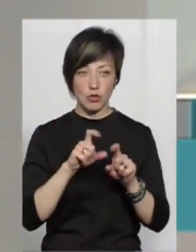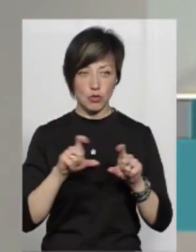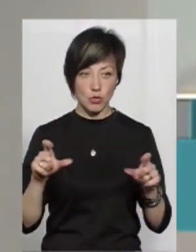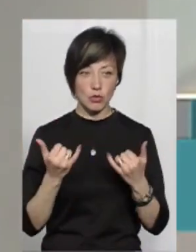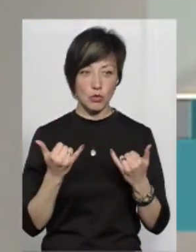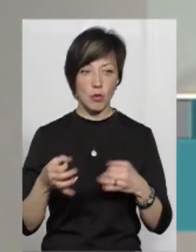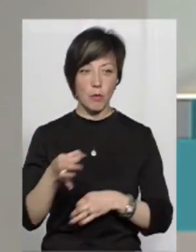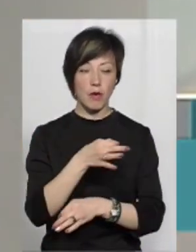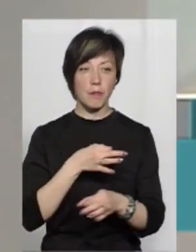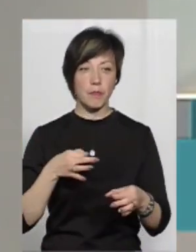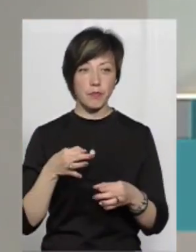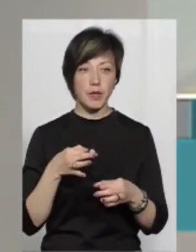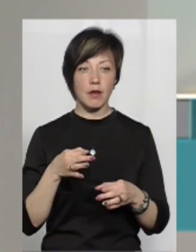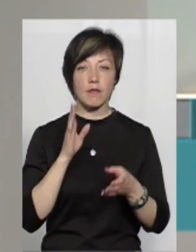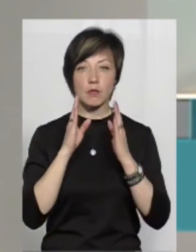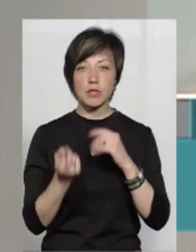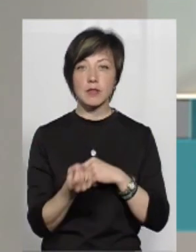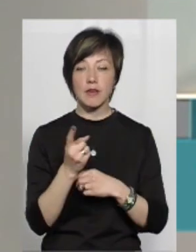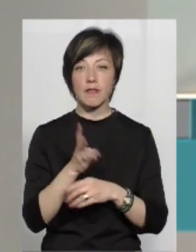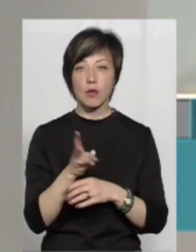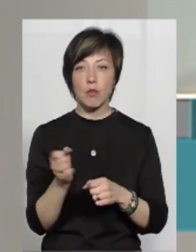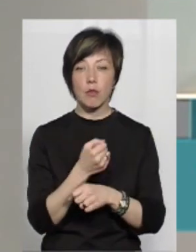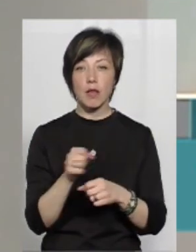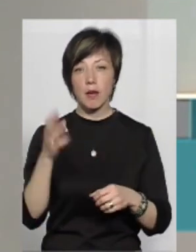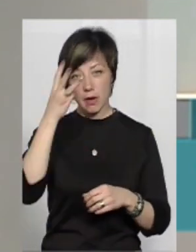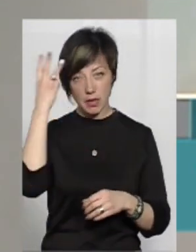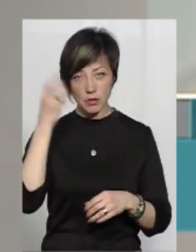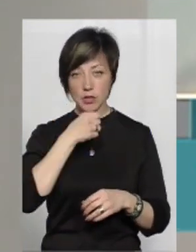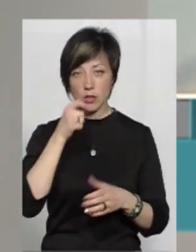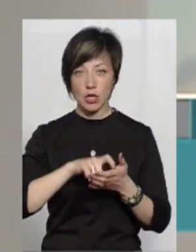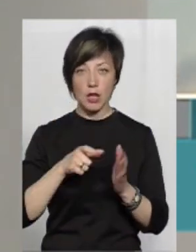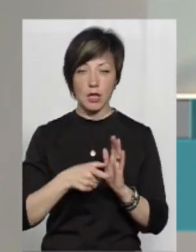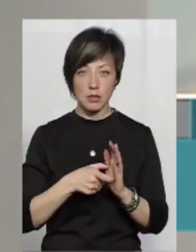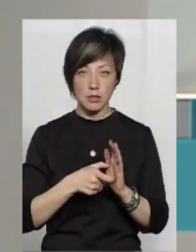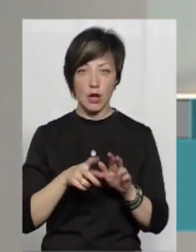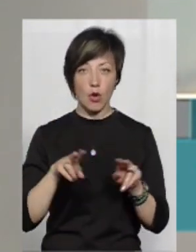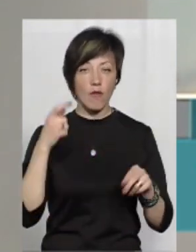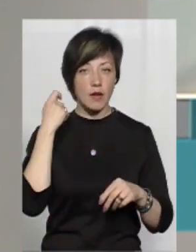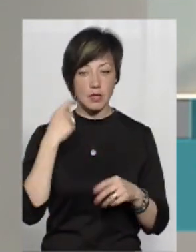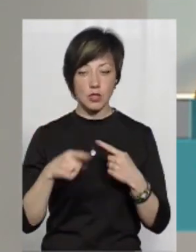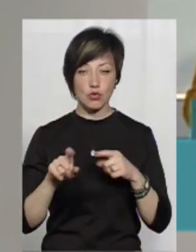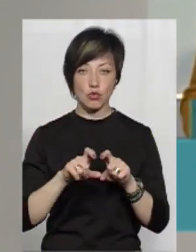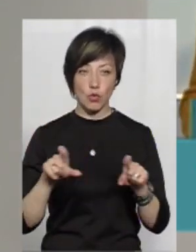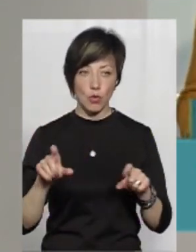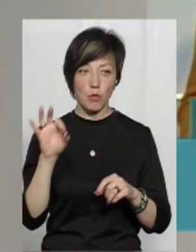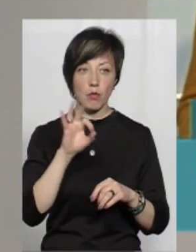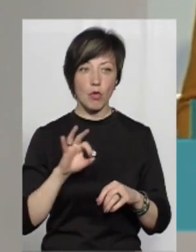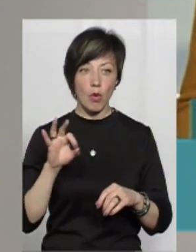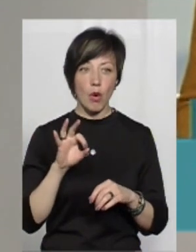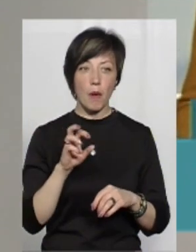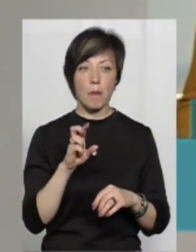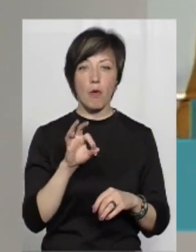школі, яку ми сьогодні обговорювали, у Фейсбук з'явилось відео побиття хмельницької старшокласниці ровесницями з іншої школи про